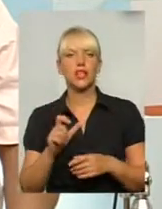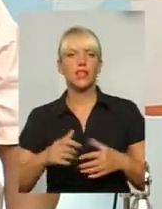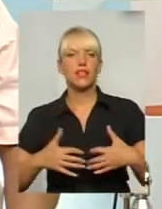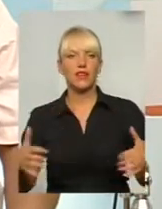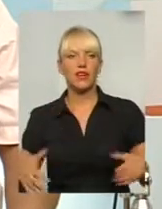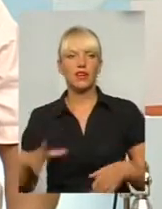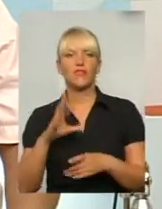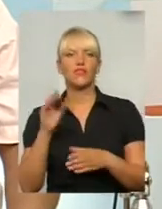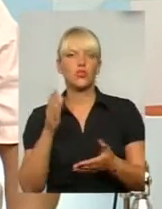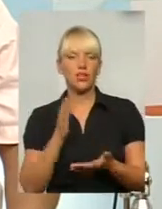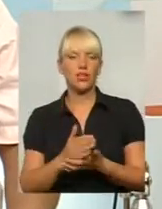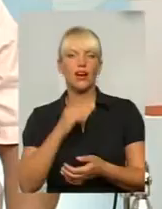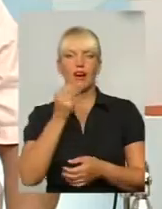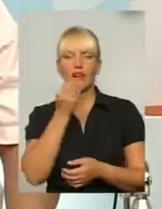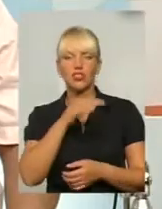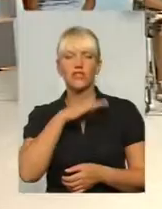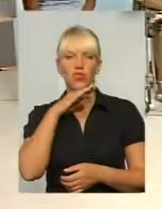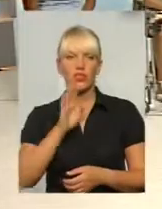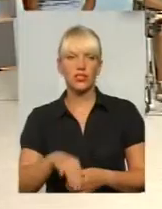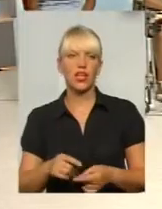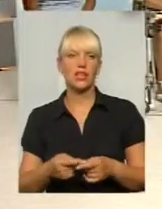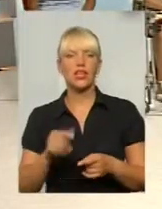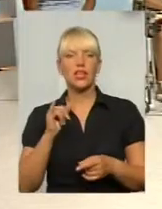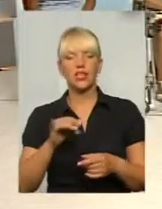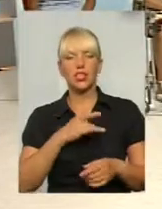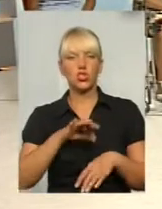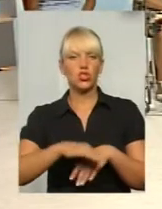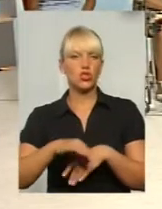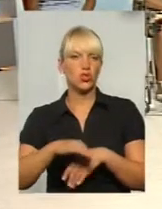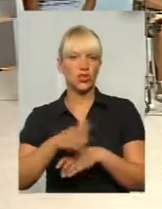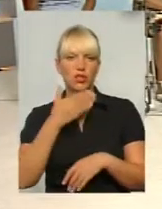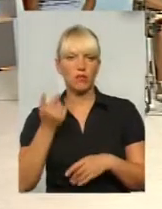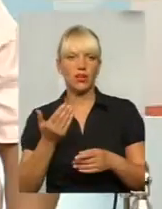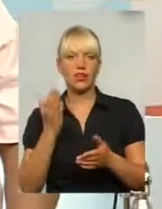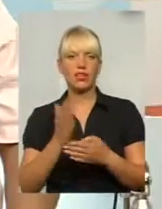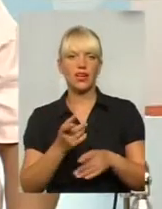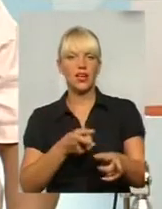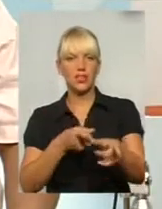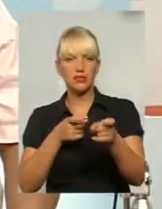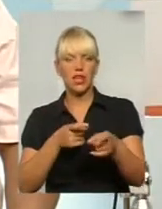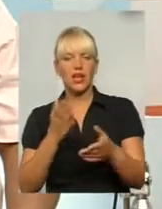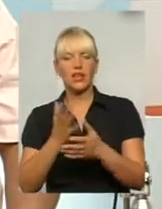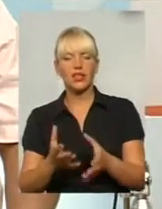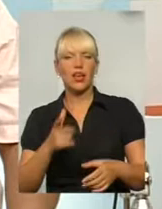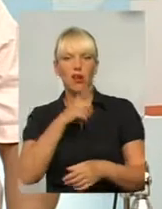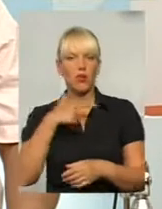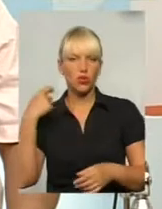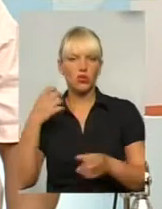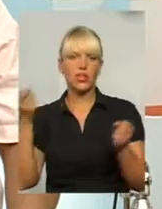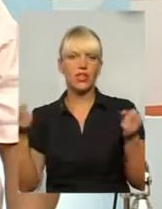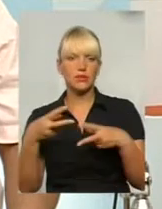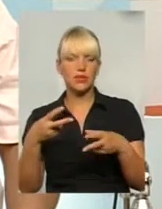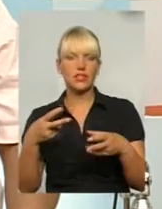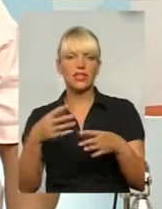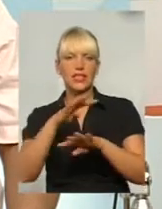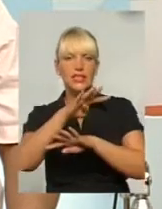є. Харчів достатньо, працівників достатньо. які саме засоби? Є і сплицем йоти, і отловки, і сітки. І